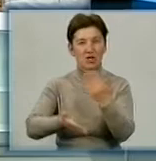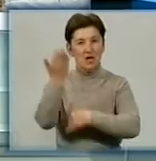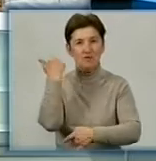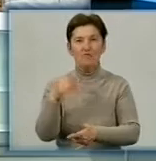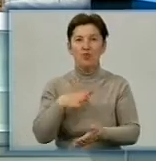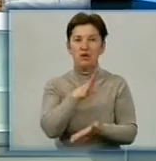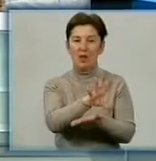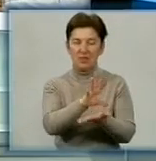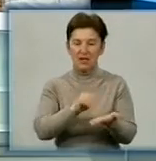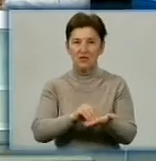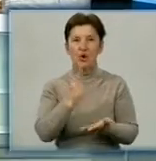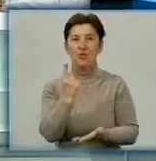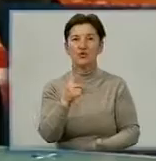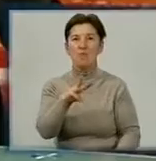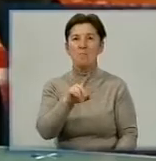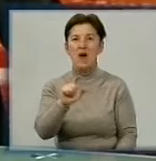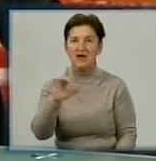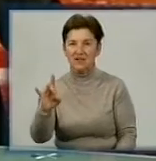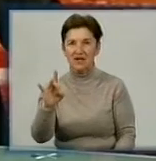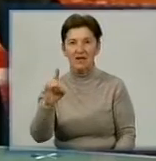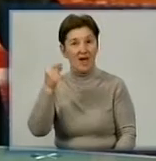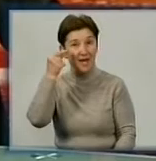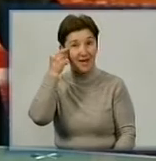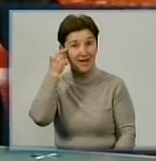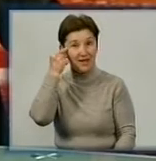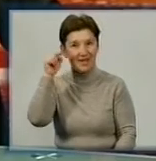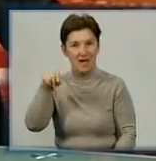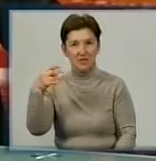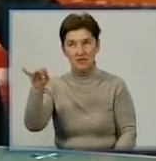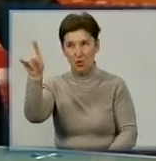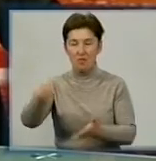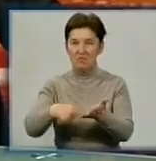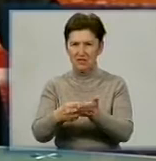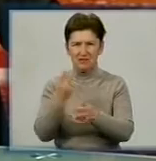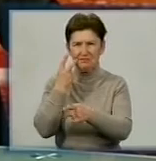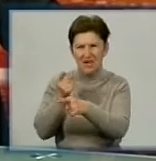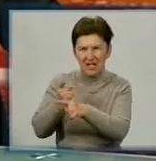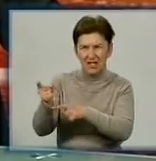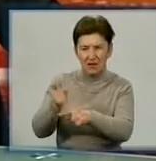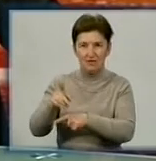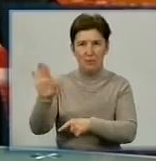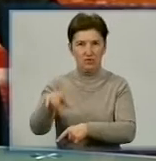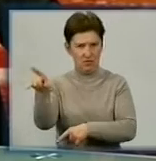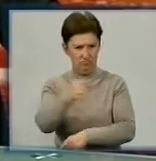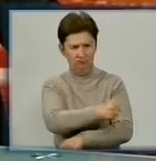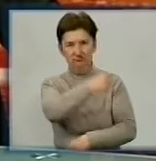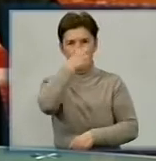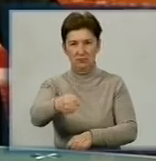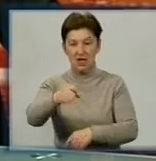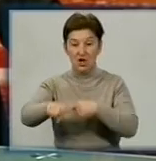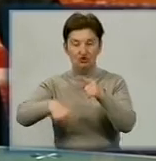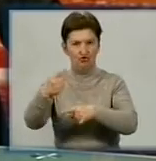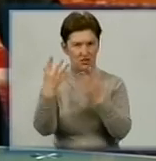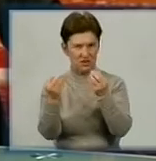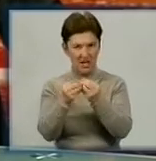одного мера китайського міста, яку спочатку надзвичайно критикували. Він після обрання мером через 10 днів